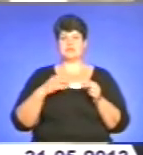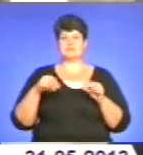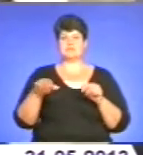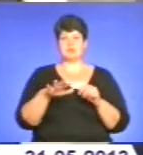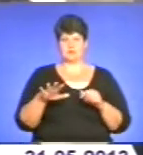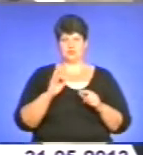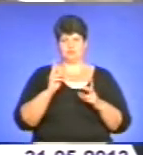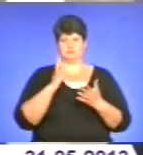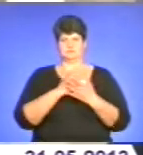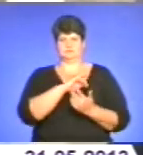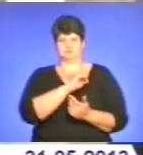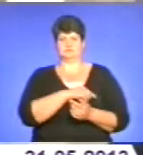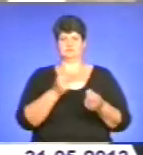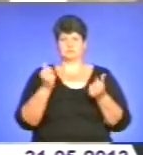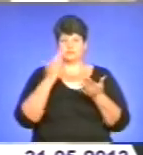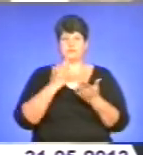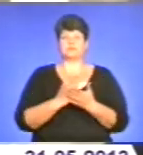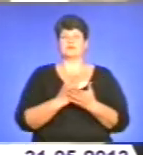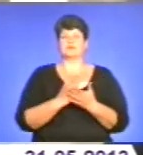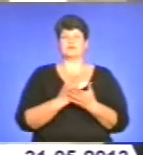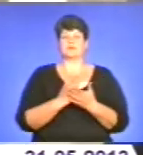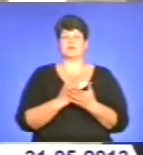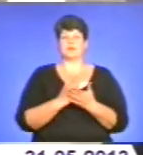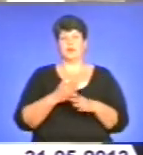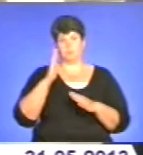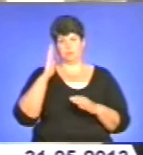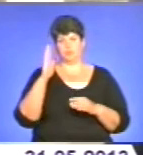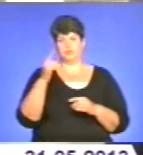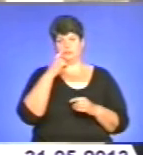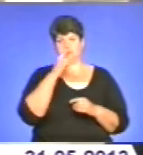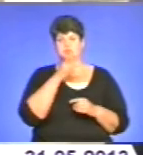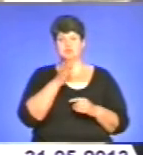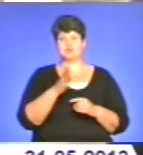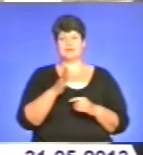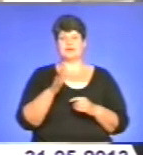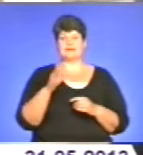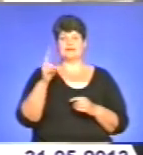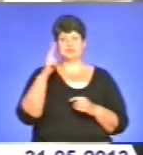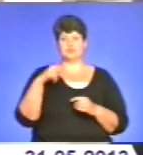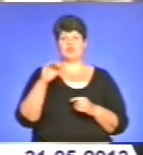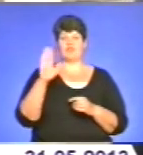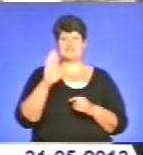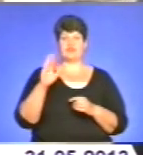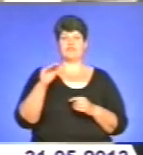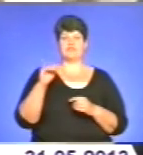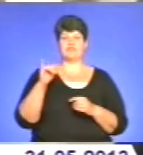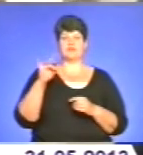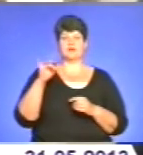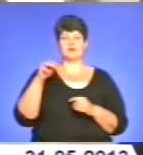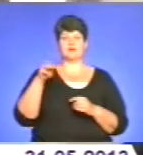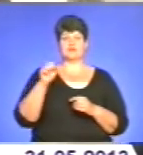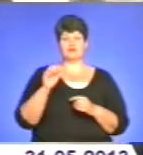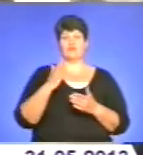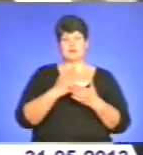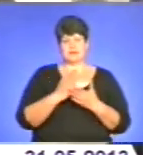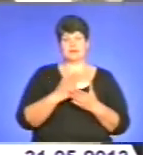потужні. Я думаю, що найближчим часом тут буде Дмитро Васильович Фірташ. теж є таки в мене в намірах